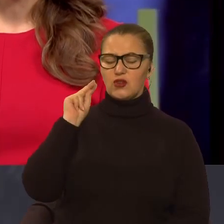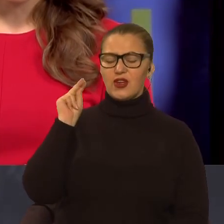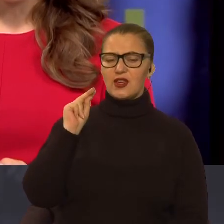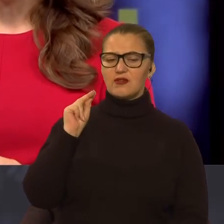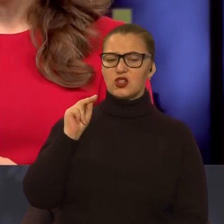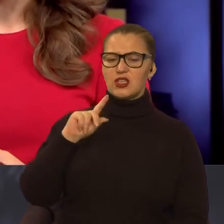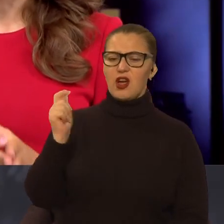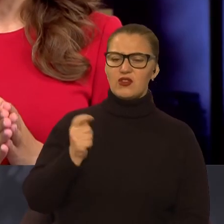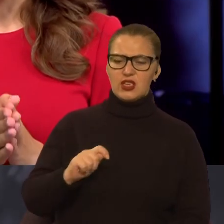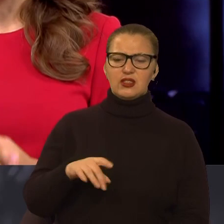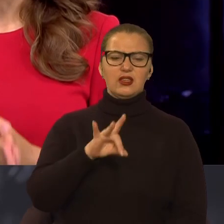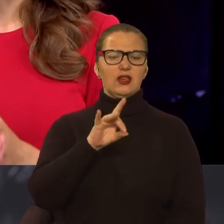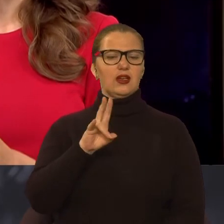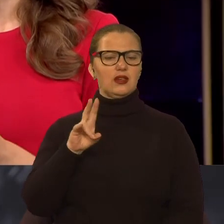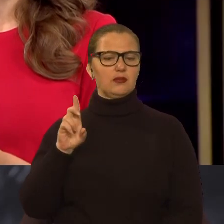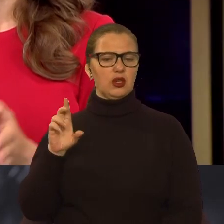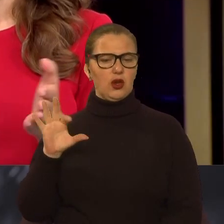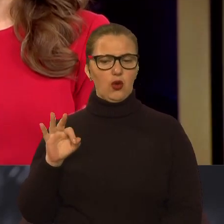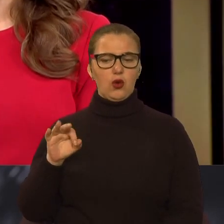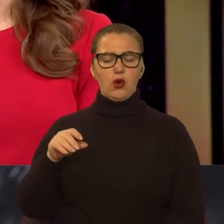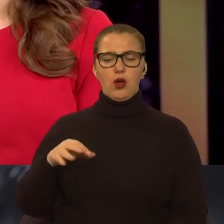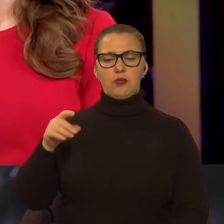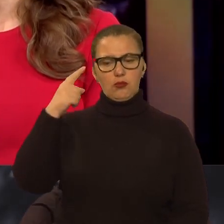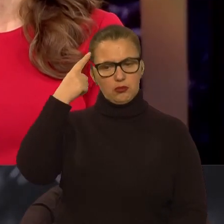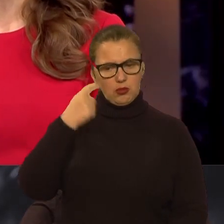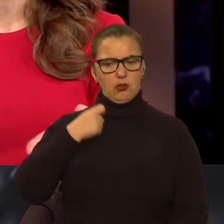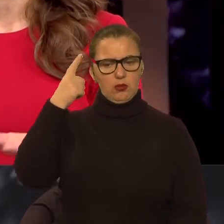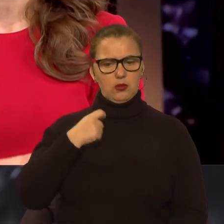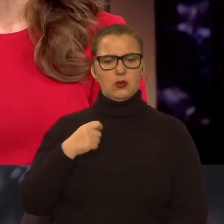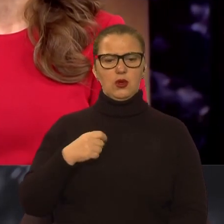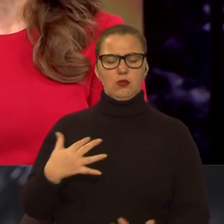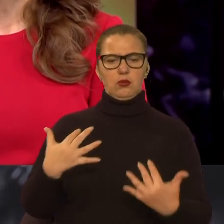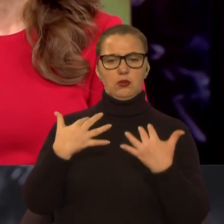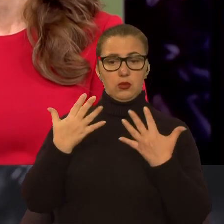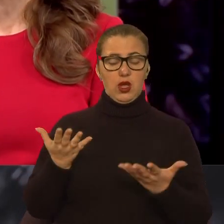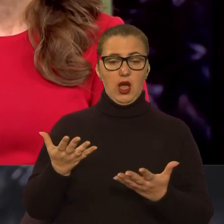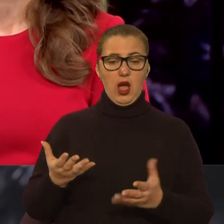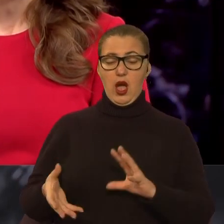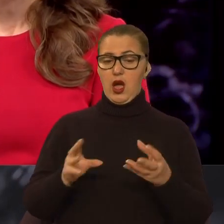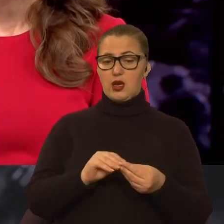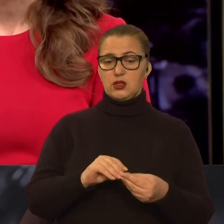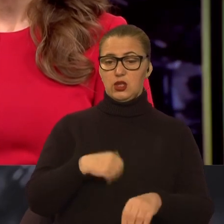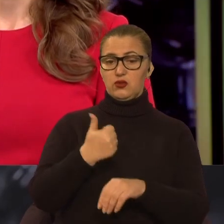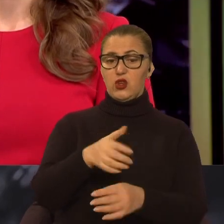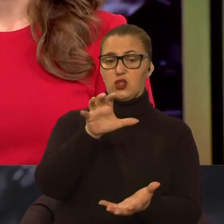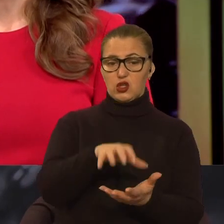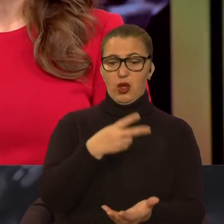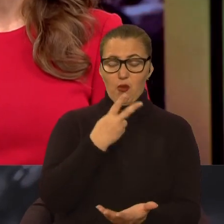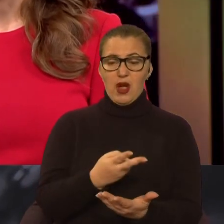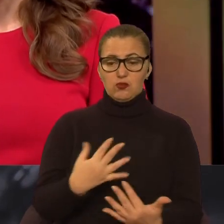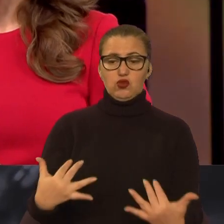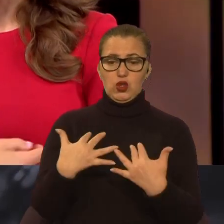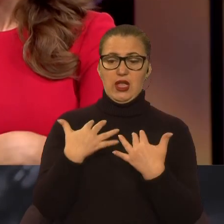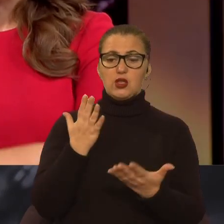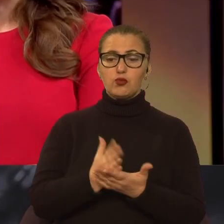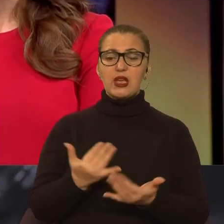наші секретари РНБО про це, про наступ, наступ, наступ. А зі зведень генштабу ми бачимо, що наступ є і зараз. Розкажіть,